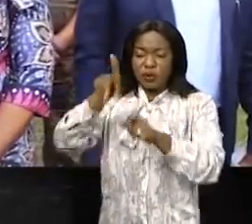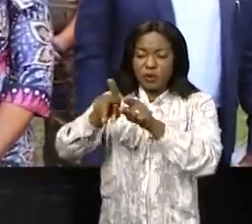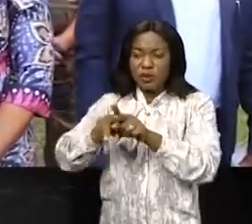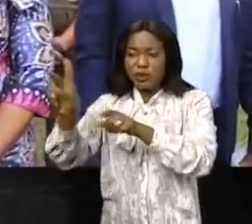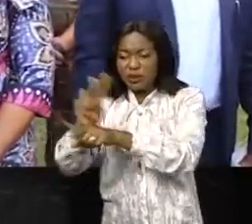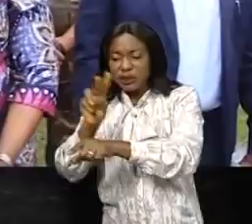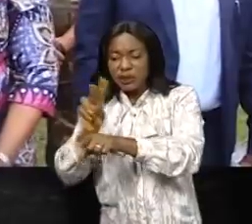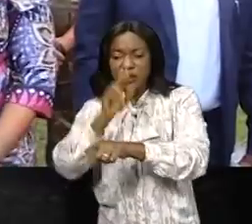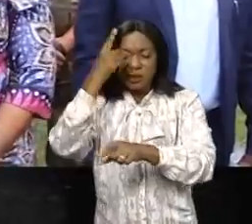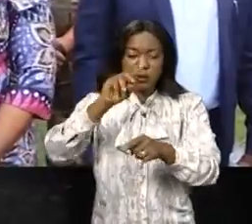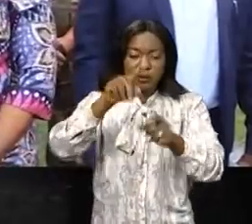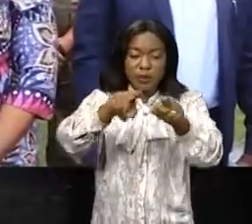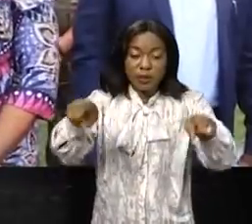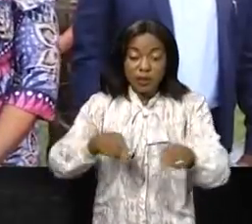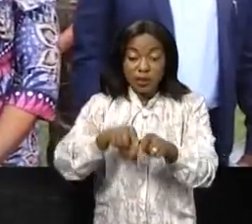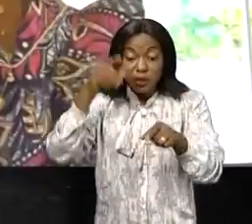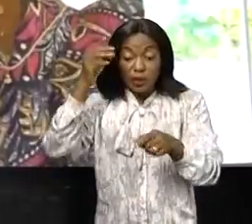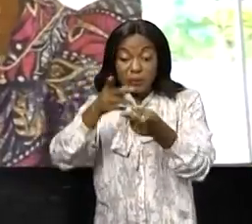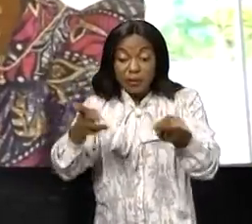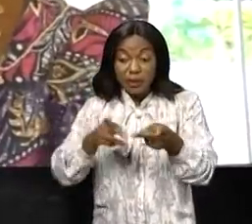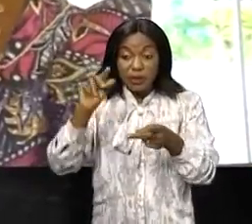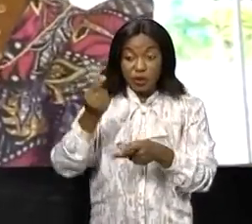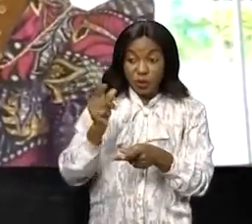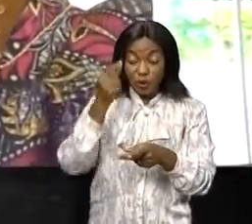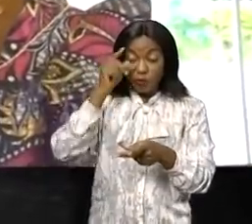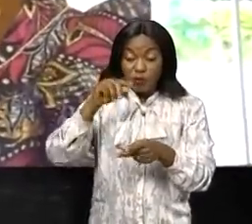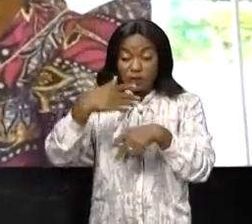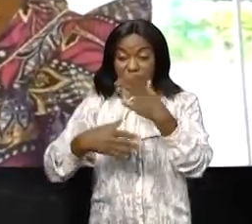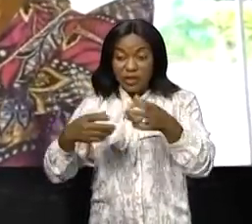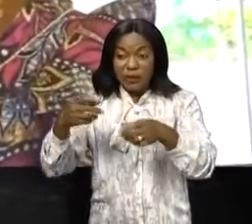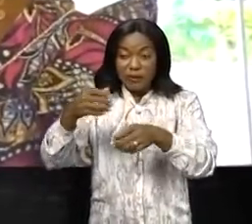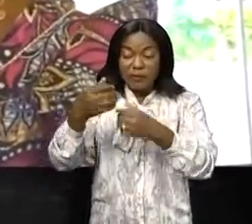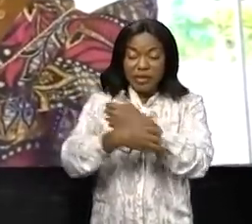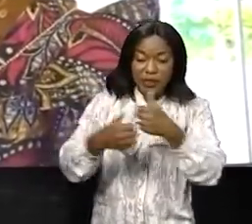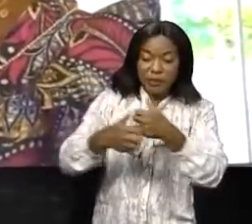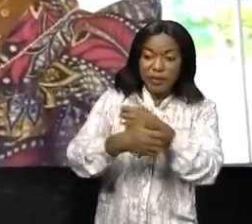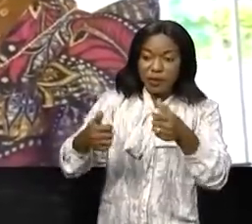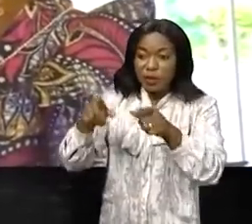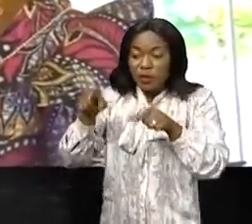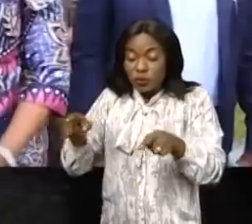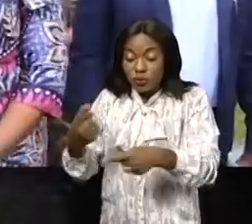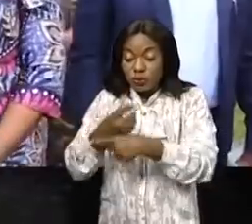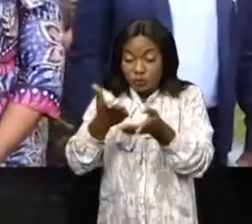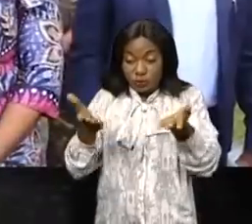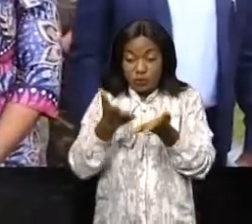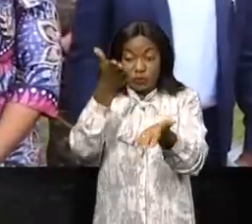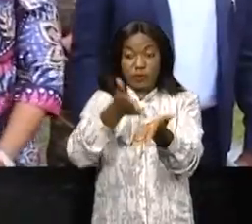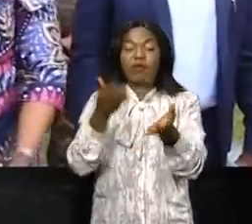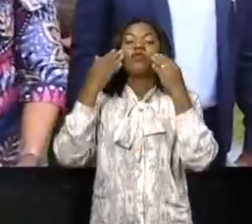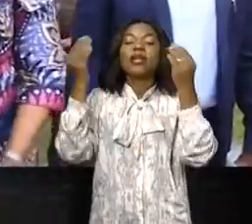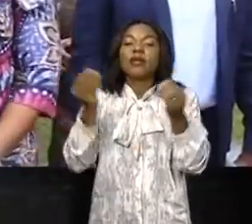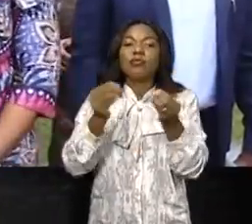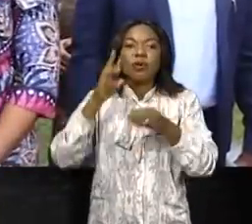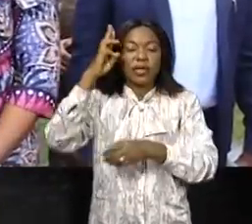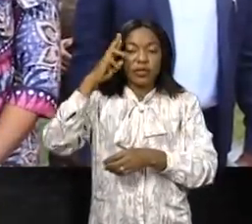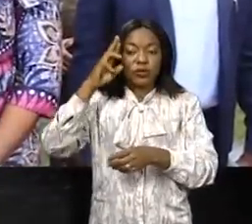dans les concessions et en particulier dans la concession minière des TFM où nous sommes aujourd'hui. Voilà, c'est la raison pour laquelle